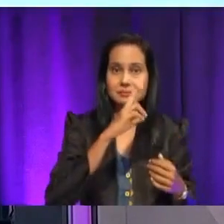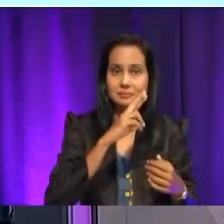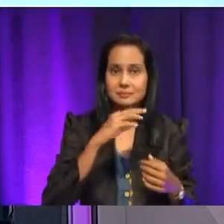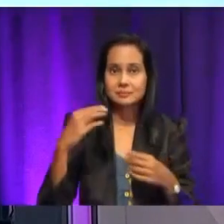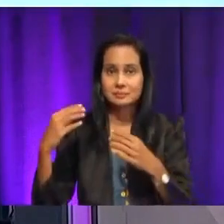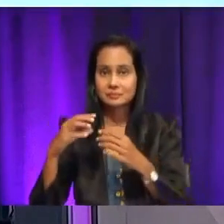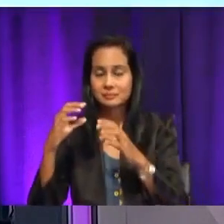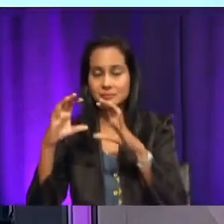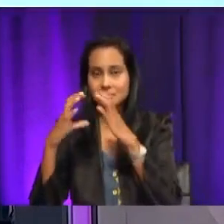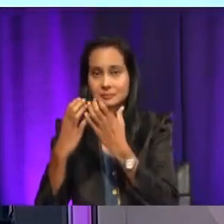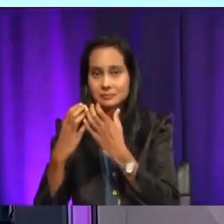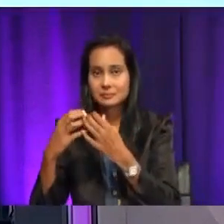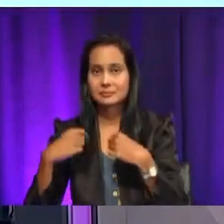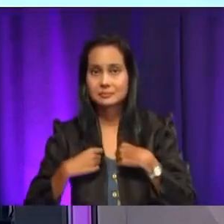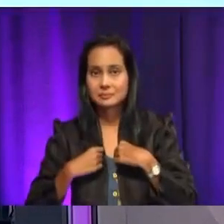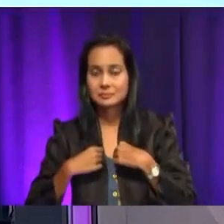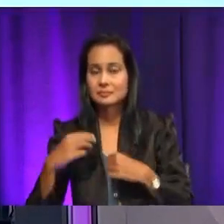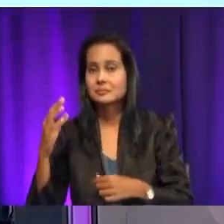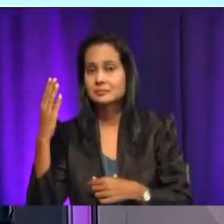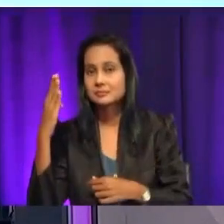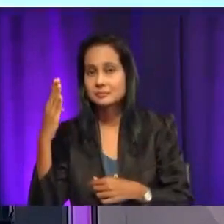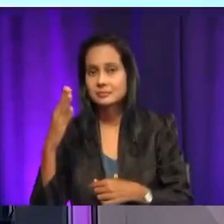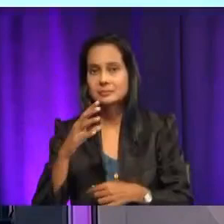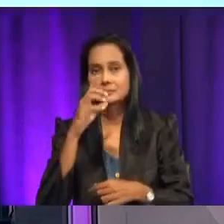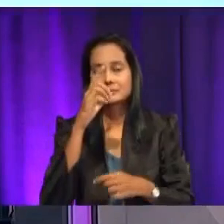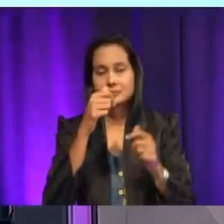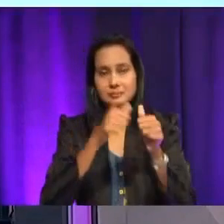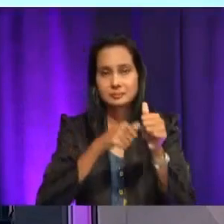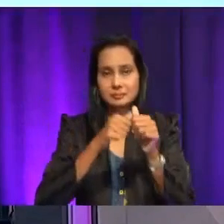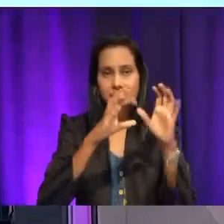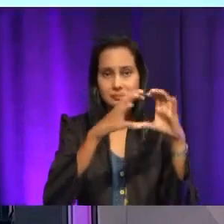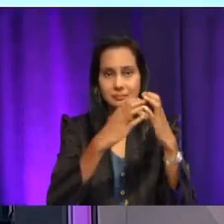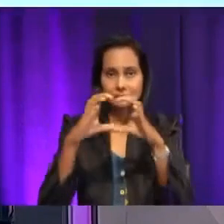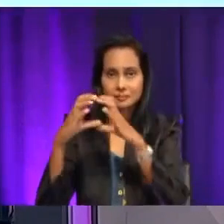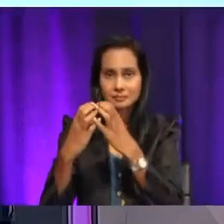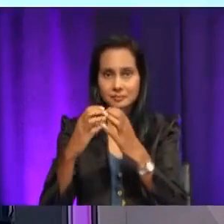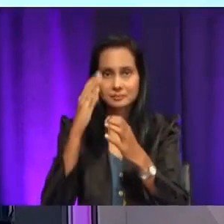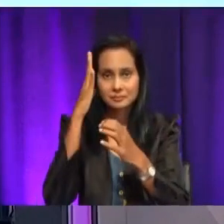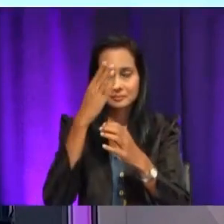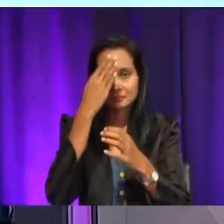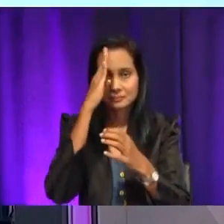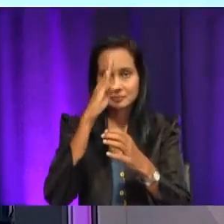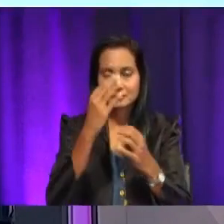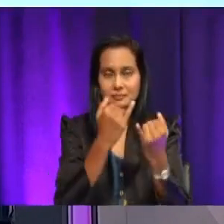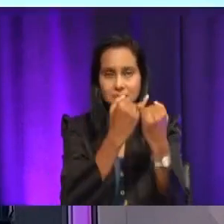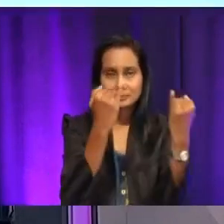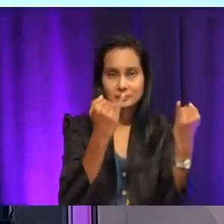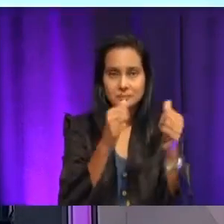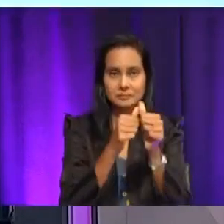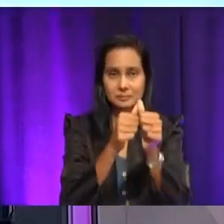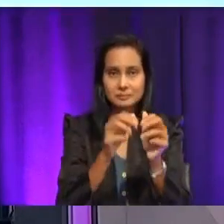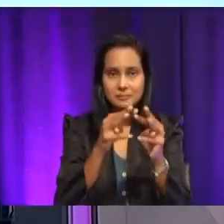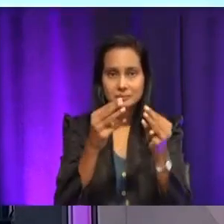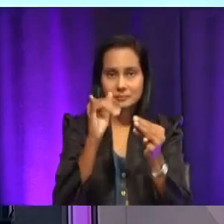Setiap kumpulan akan memberikan penerangan berdasarkan manual yang telah mereka baca tadi. Jadi,